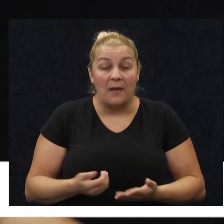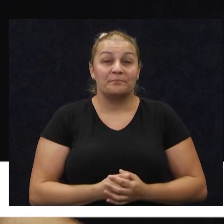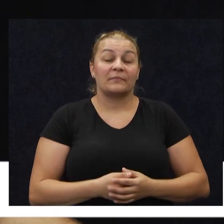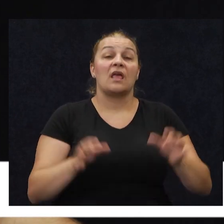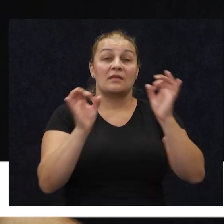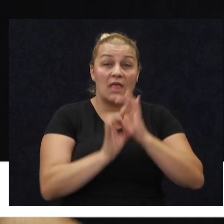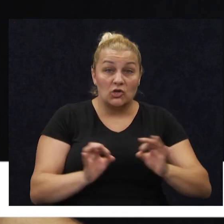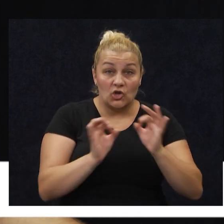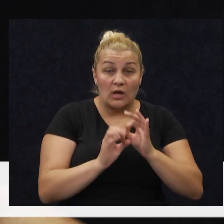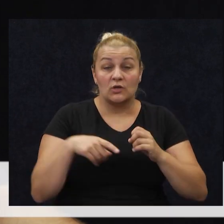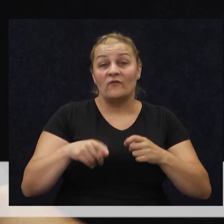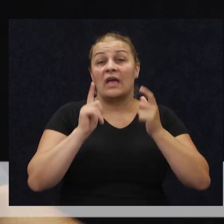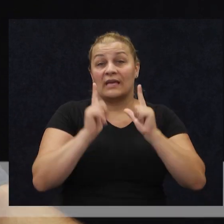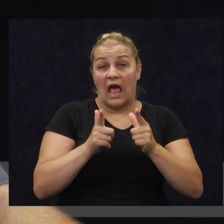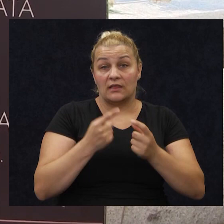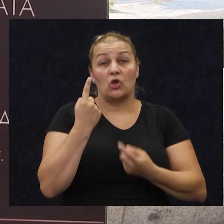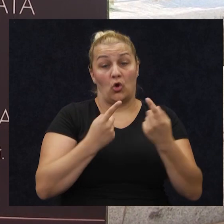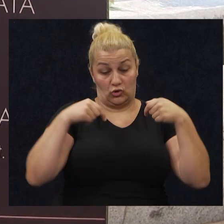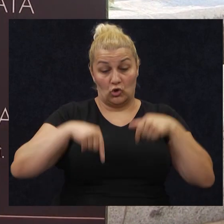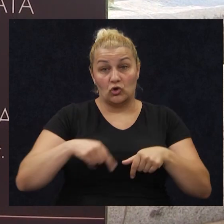Nažalost, taj rat se događa kod nas,